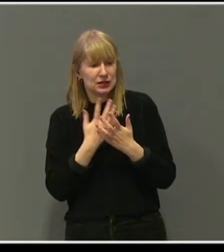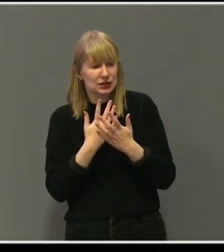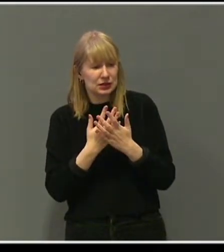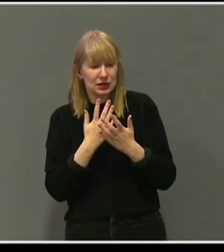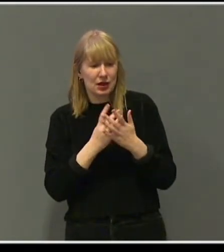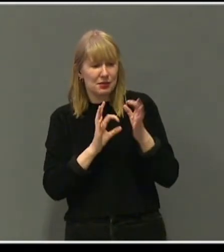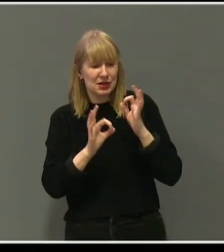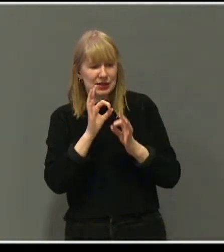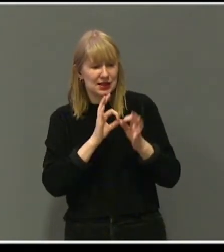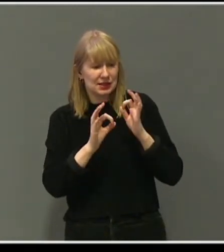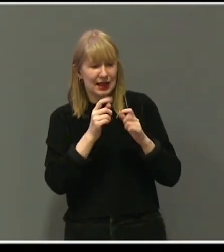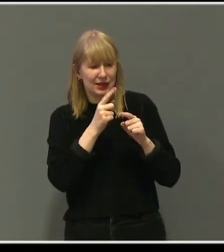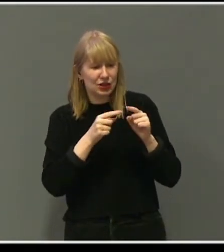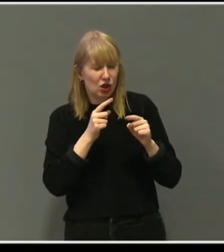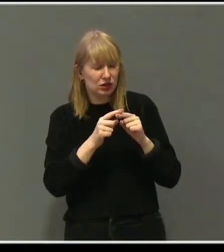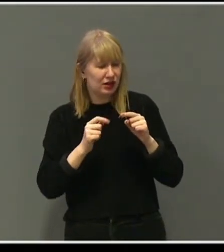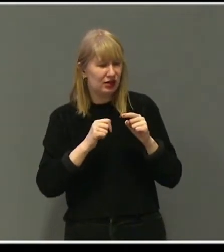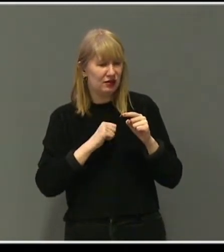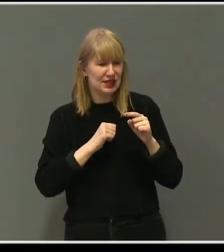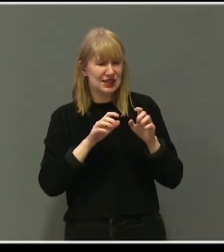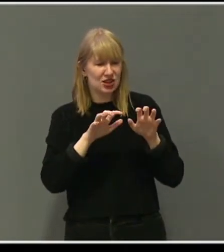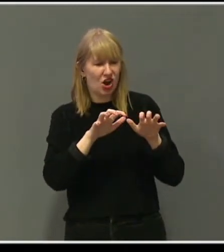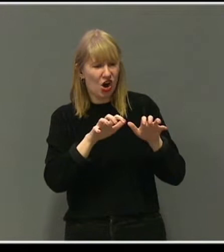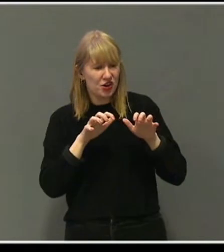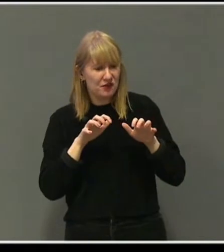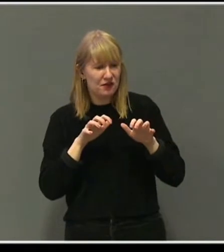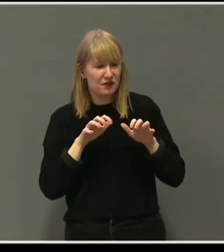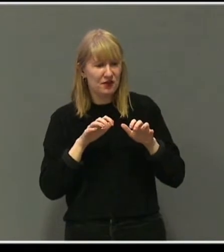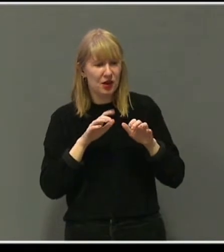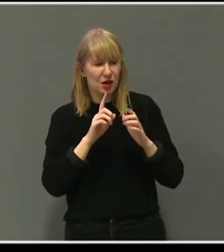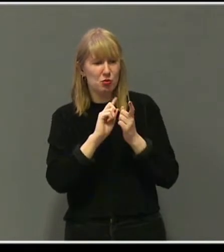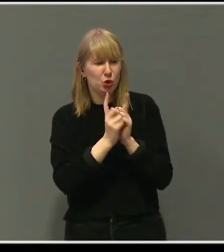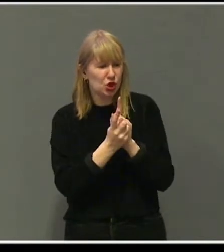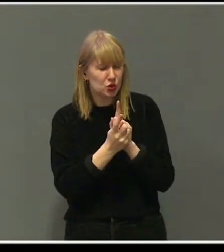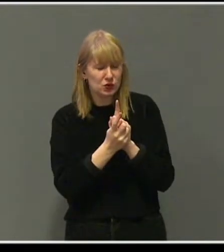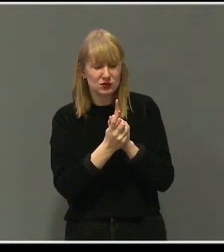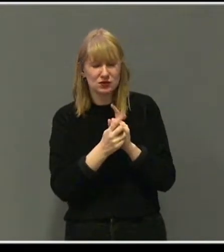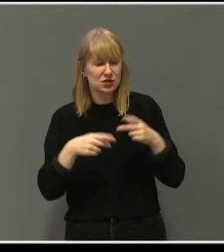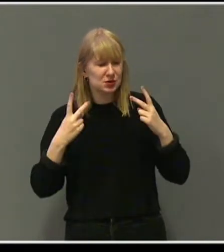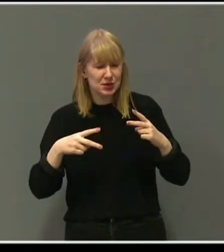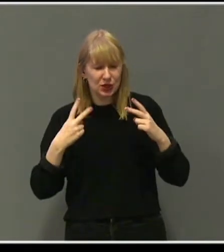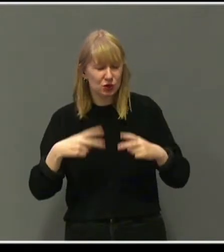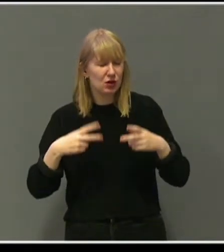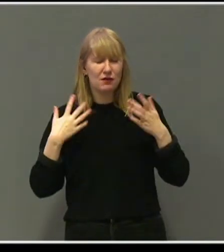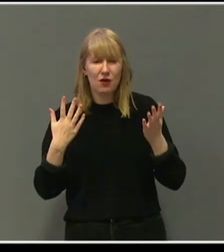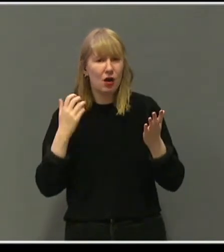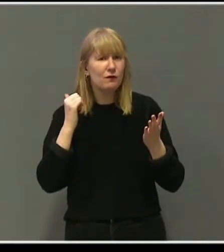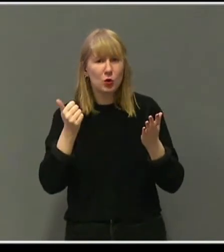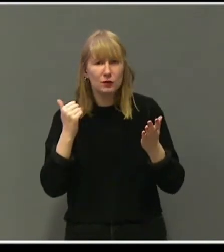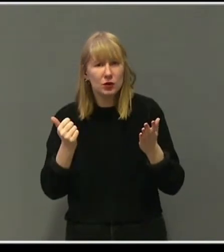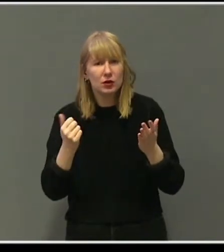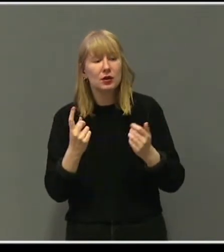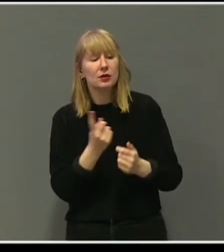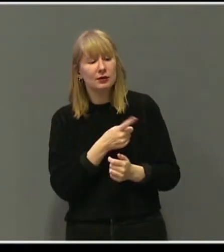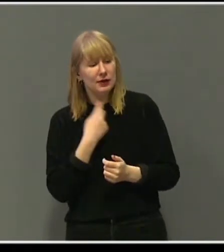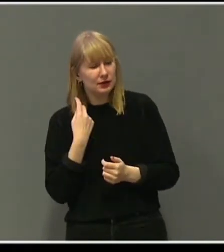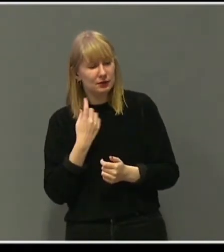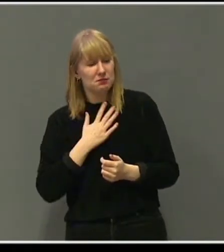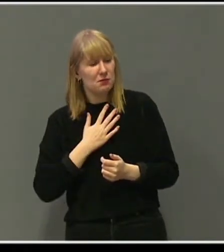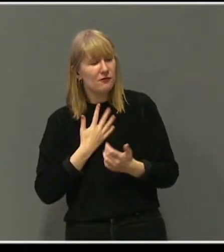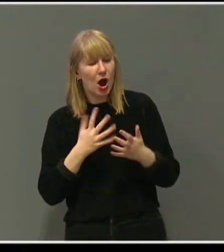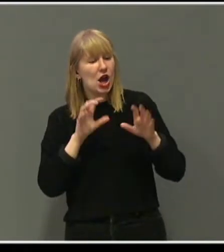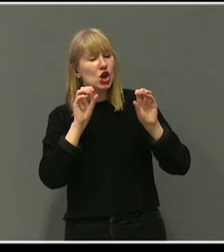detaljene? Om det skyldte arv eller nymutasjon? Hvem bryr seg egentlig om det? Vi ville ha løsningen.